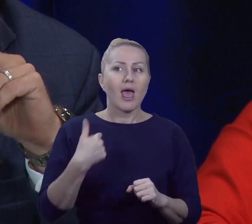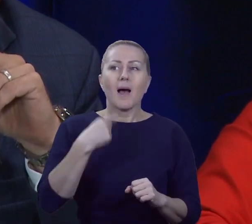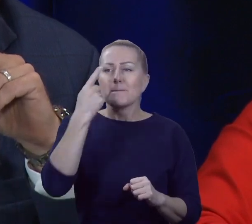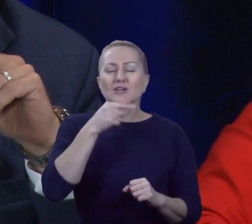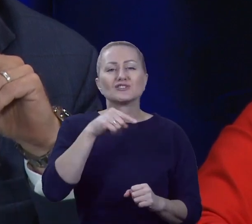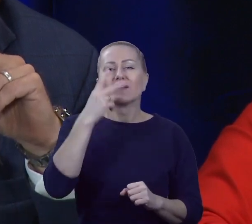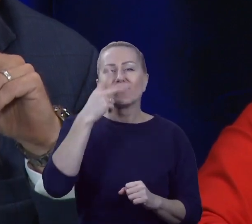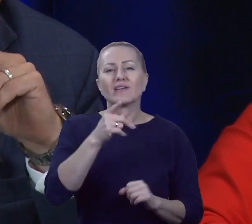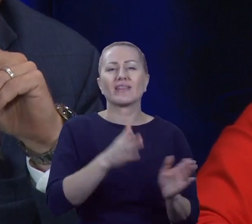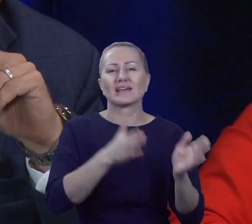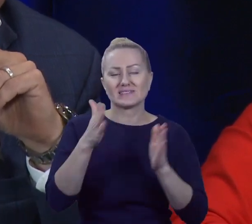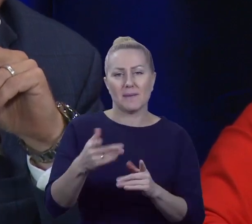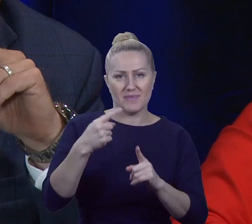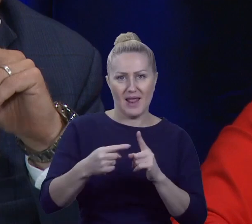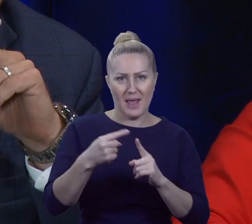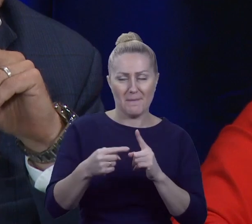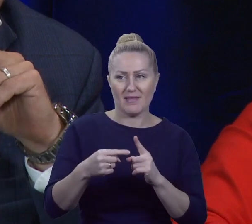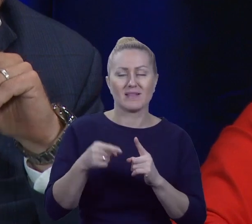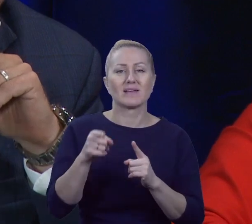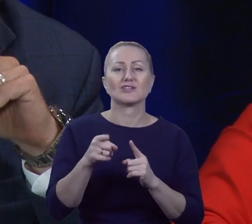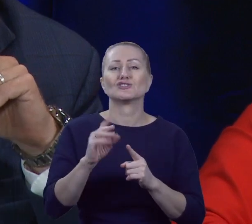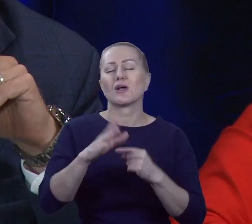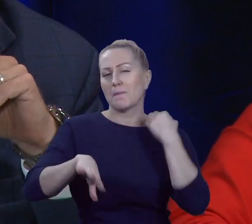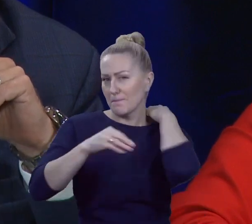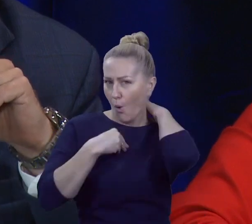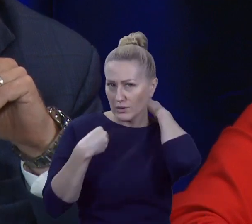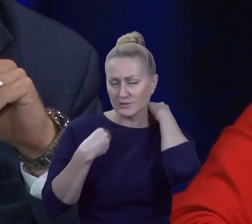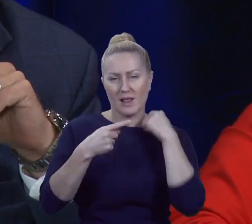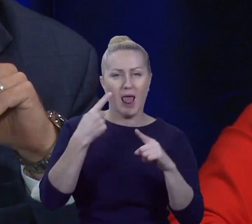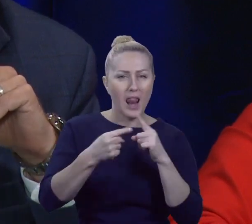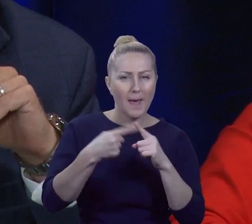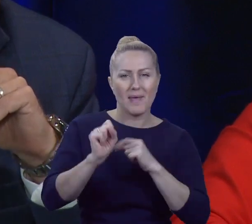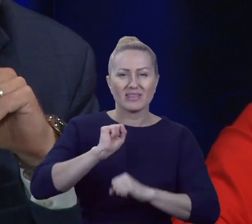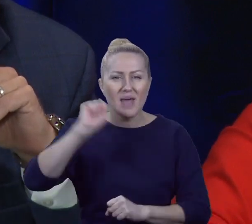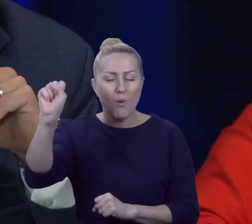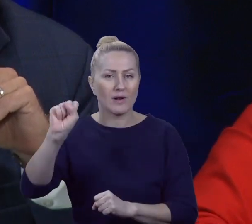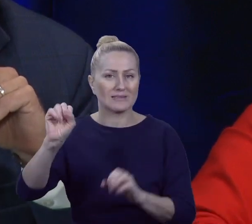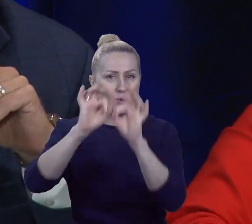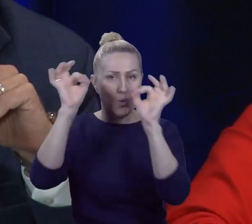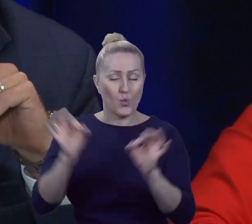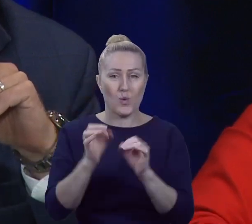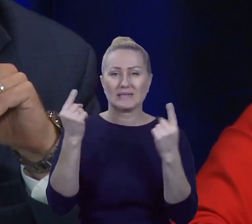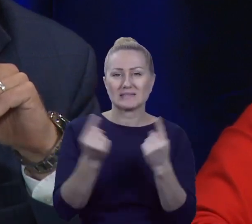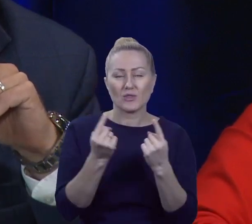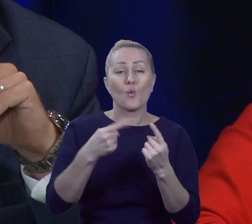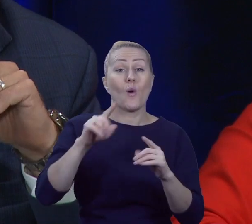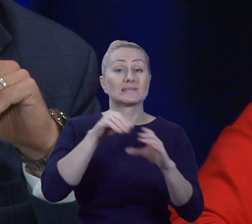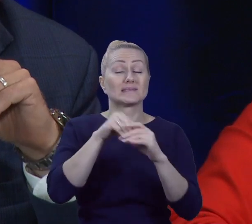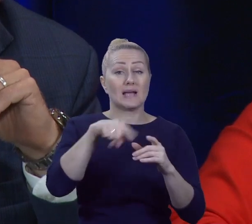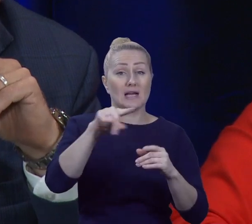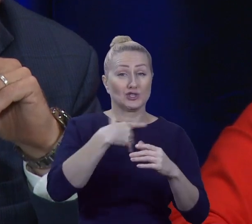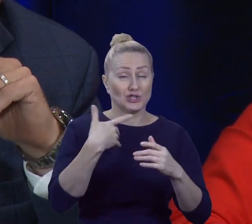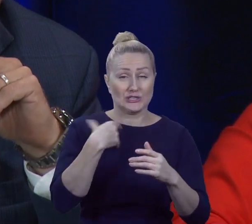tego, że w Polsce demokracja, sytuacja i wiele, wiele elementów związanych z życiem samorządowych jest